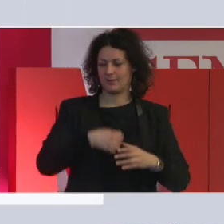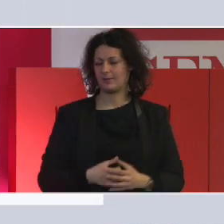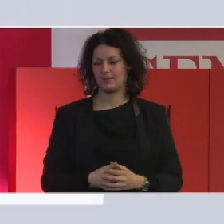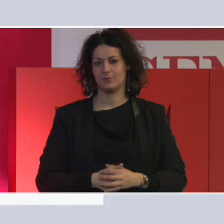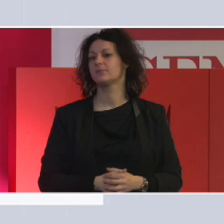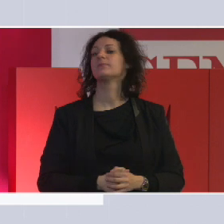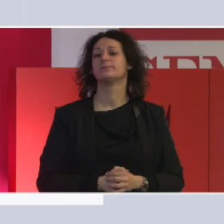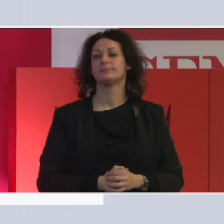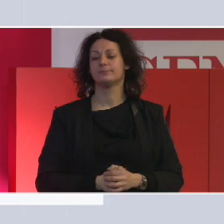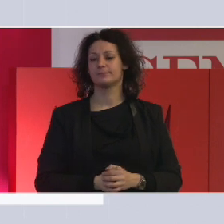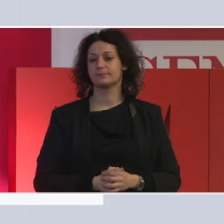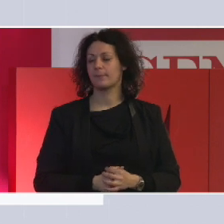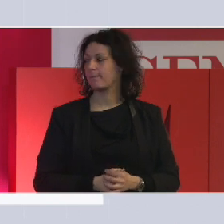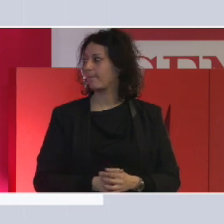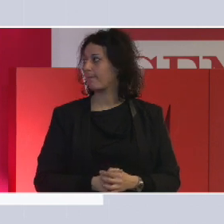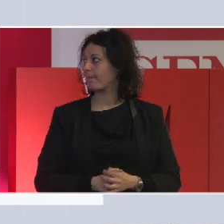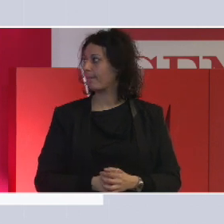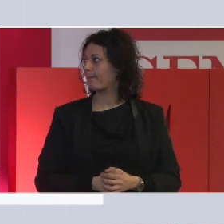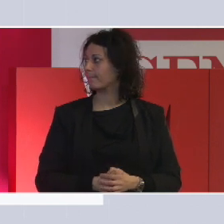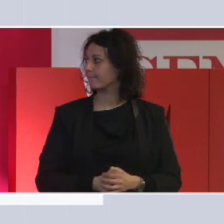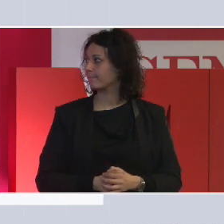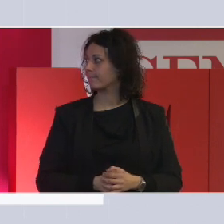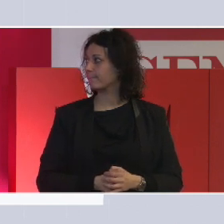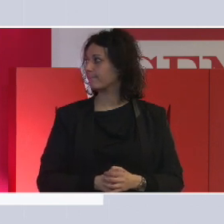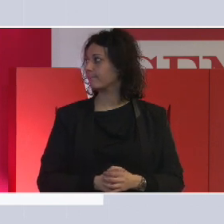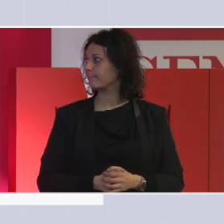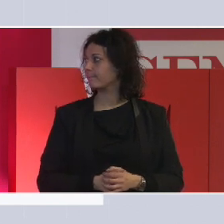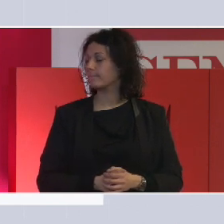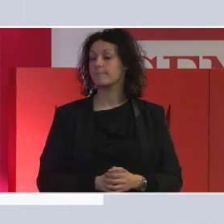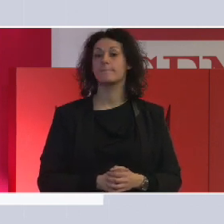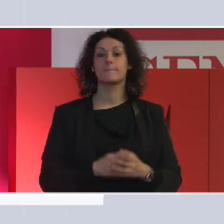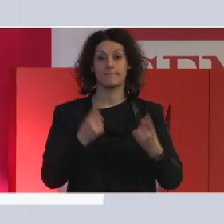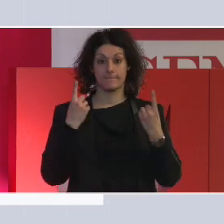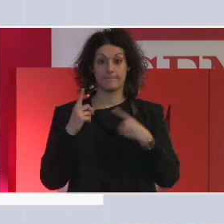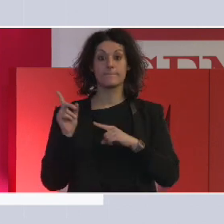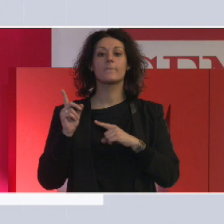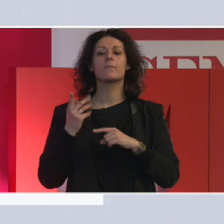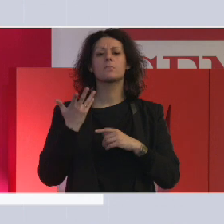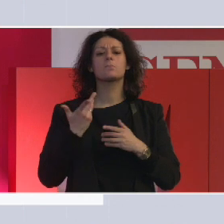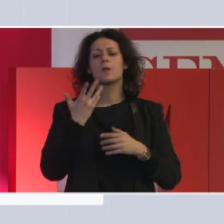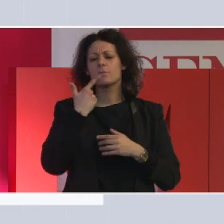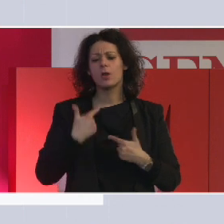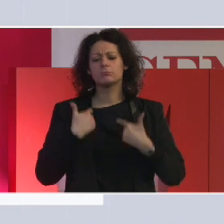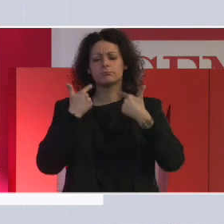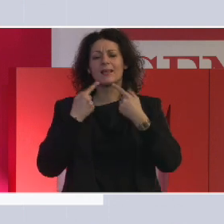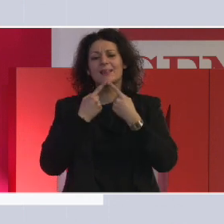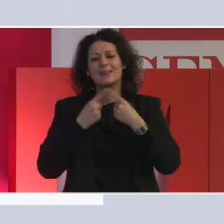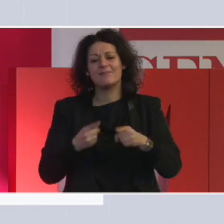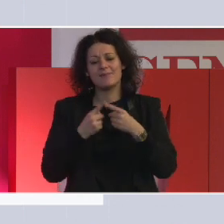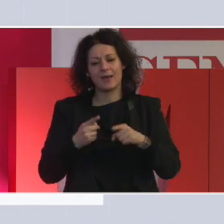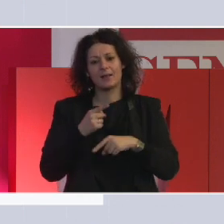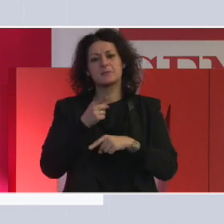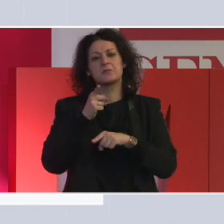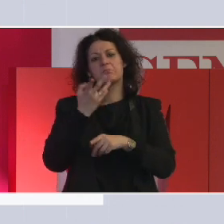Quando, e questi, quelli che pensano invece di portare in un'azienda, quelli che personalmente pensano di portare,